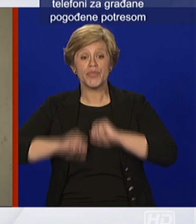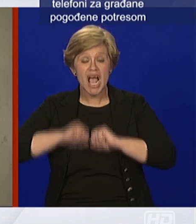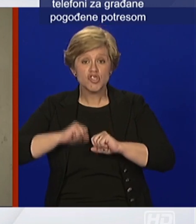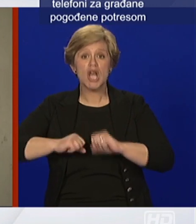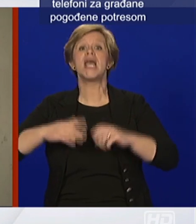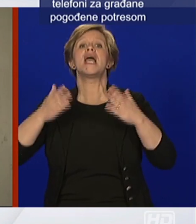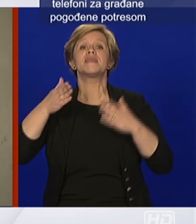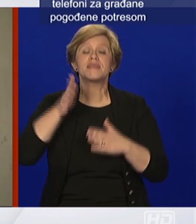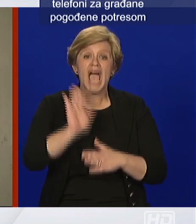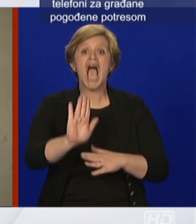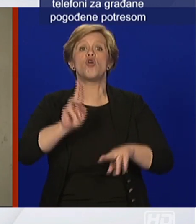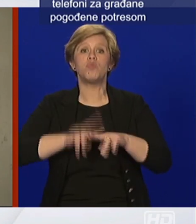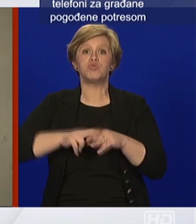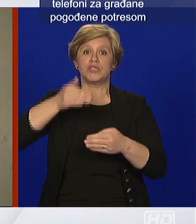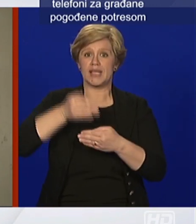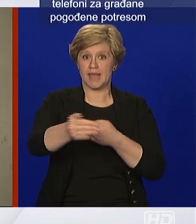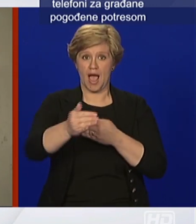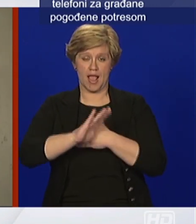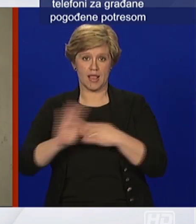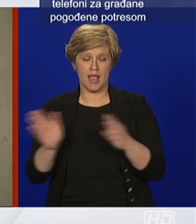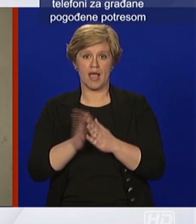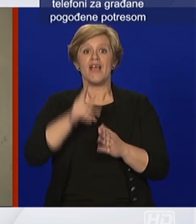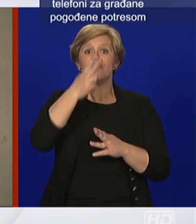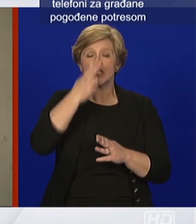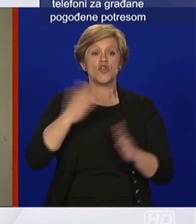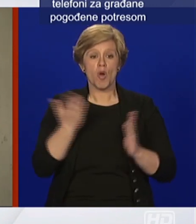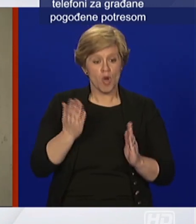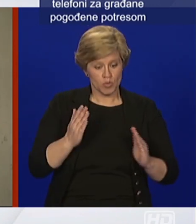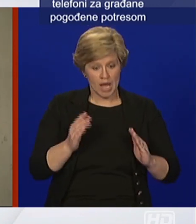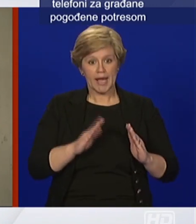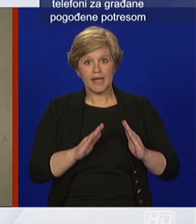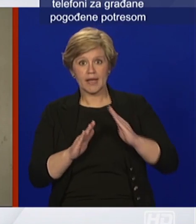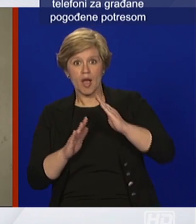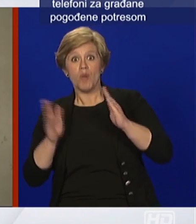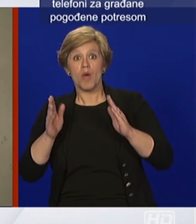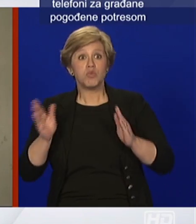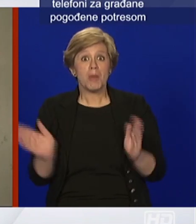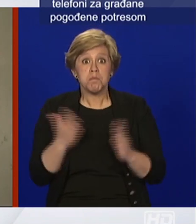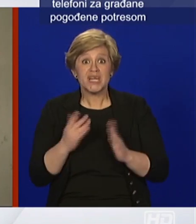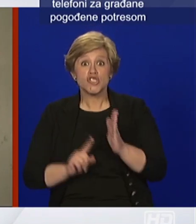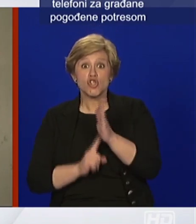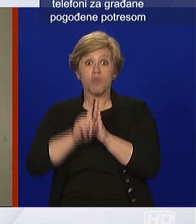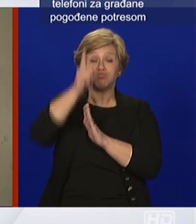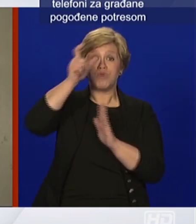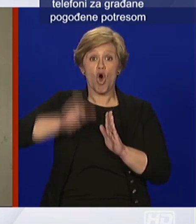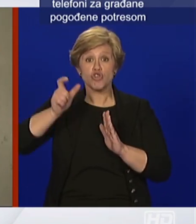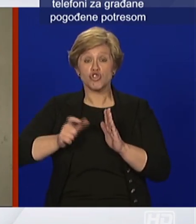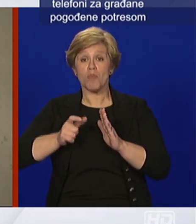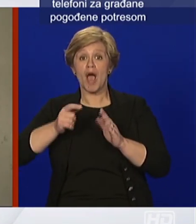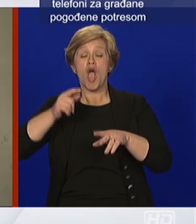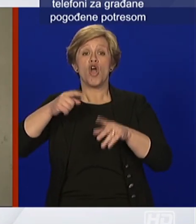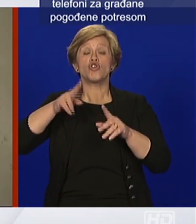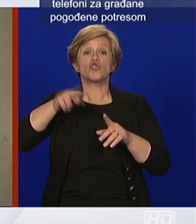biti tako će nam ići ta krigulja ili prema gore ili ravno ili što se svi